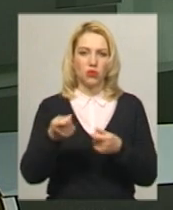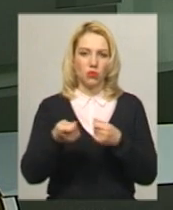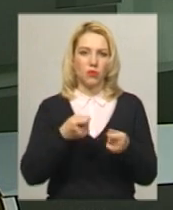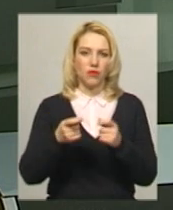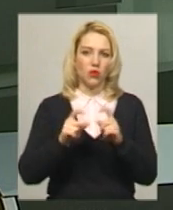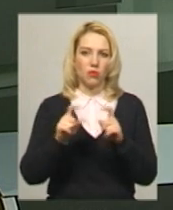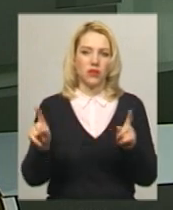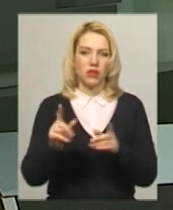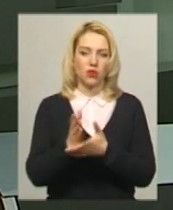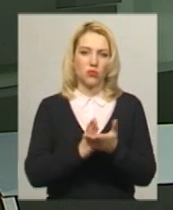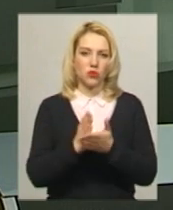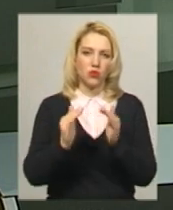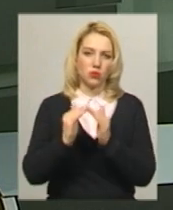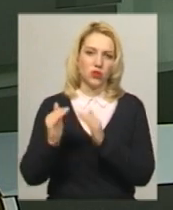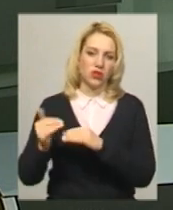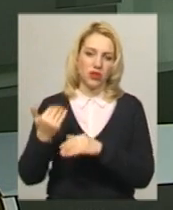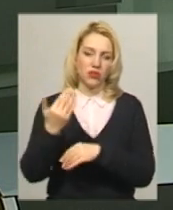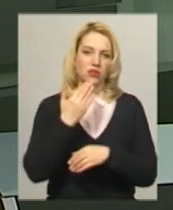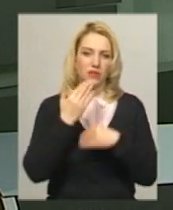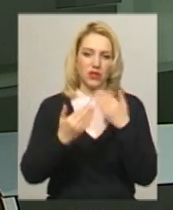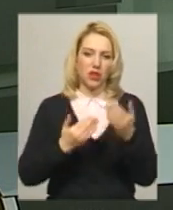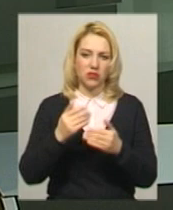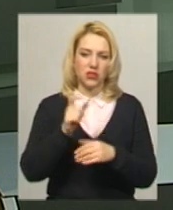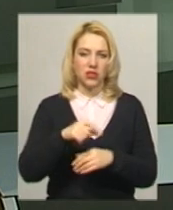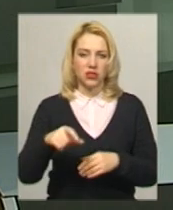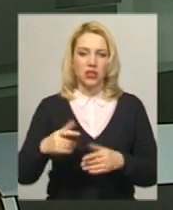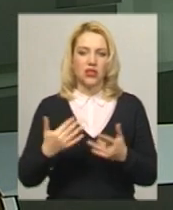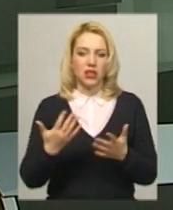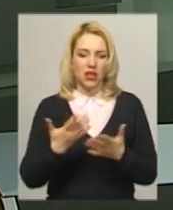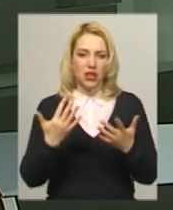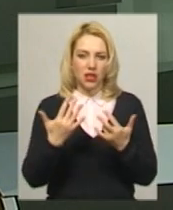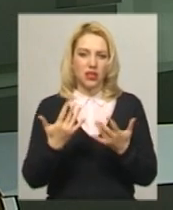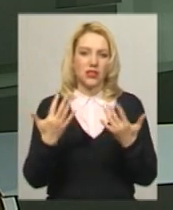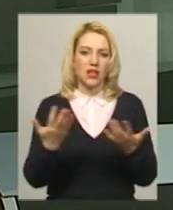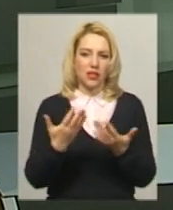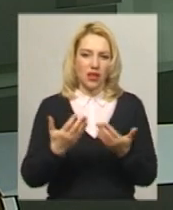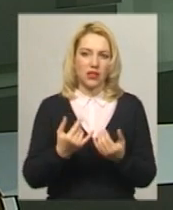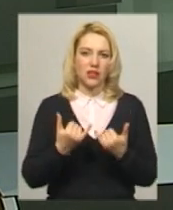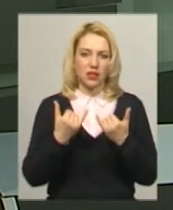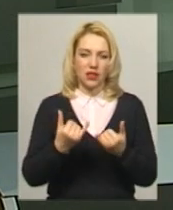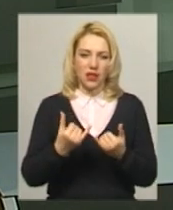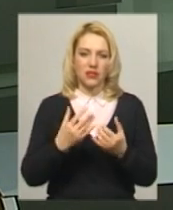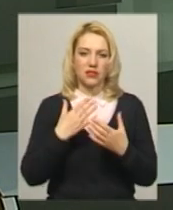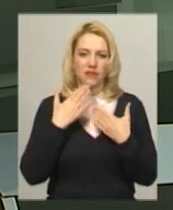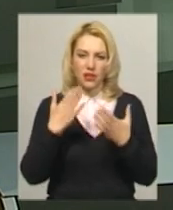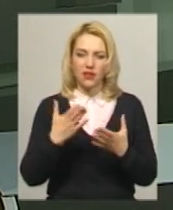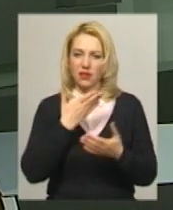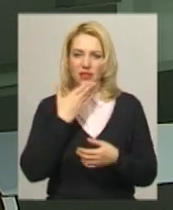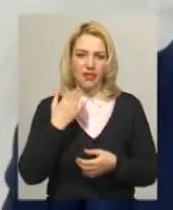які обслуговують будинки. До них звертаються жителі будинків, кількість яких, за словами Василя Новачка, для звернення не важлива.